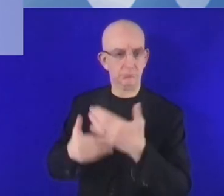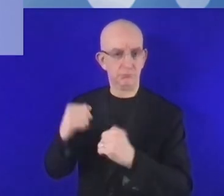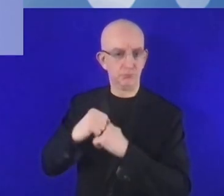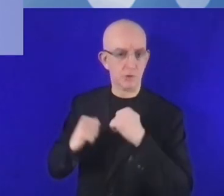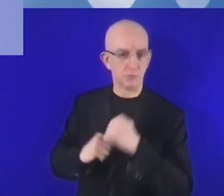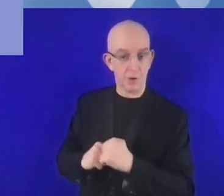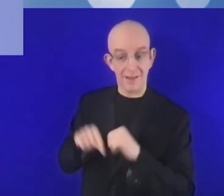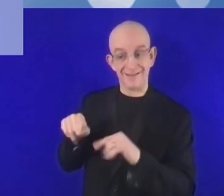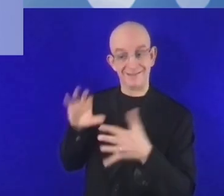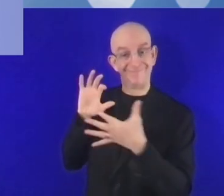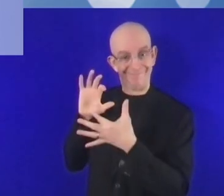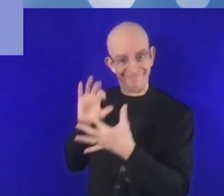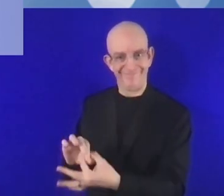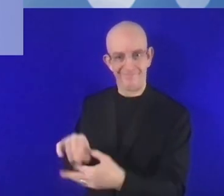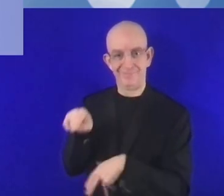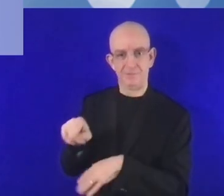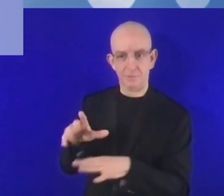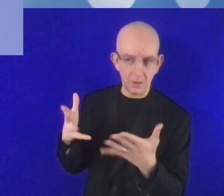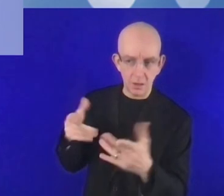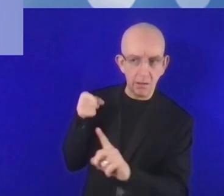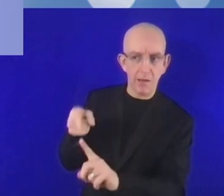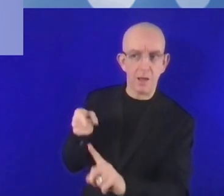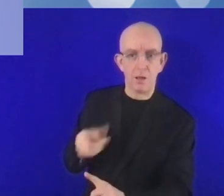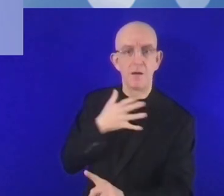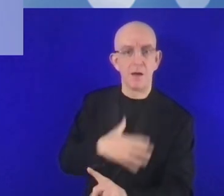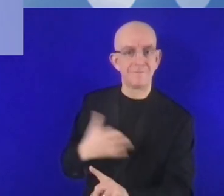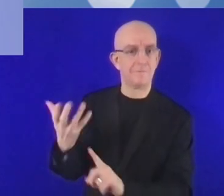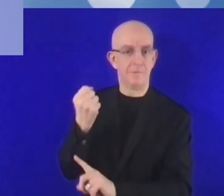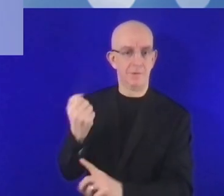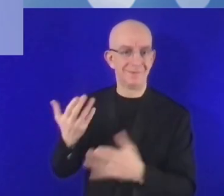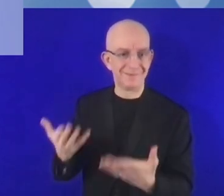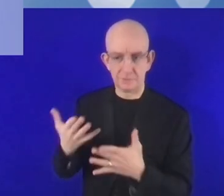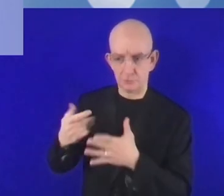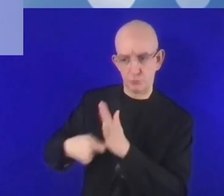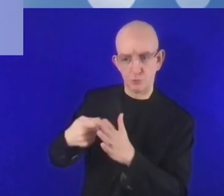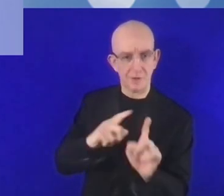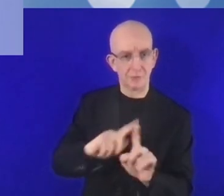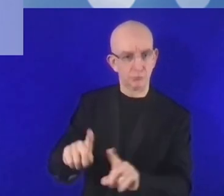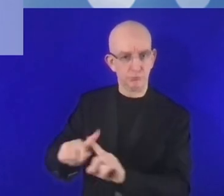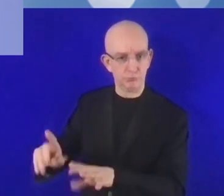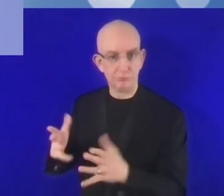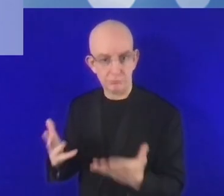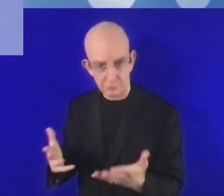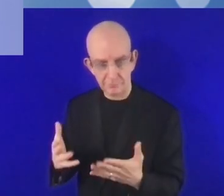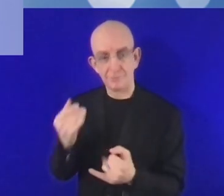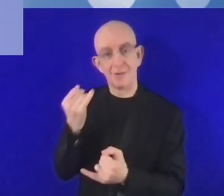تتناسب مع مشروع محدد. وأخيراً ليس أخيراً نعرض دعماً فنياً